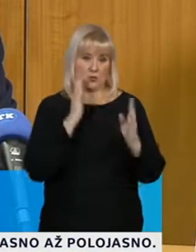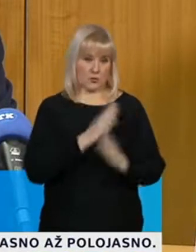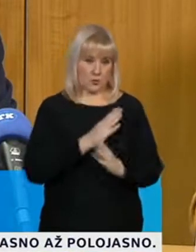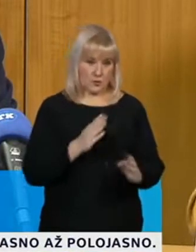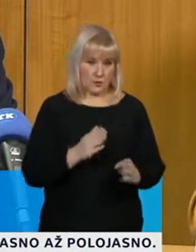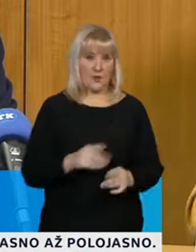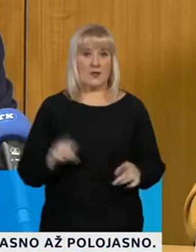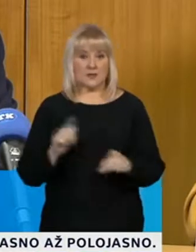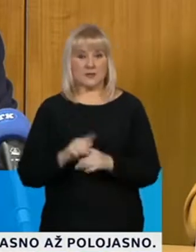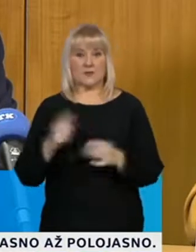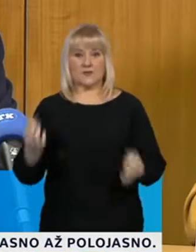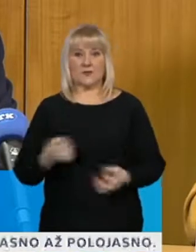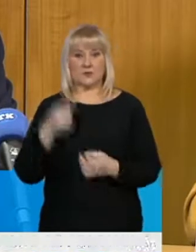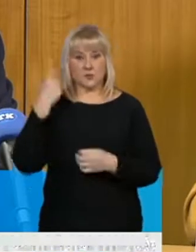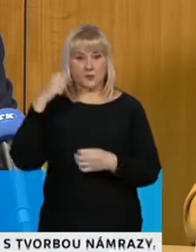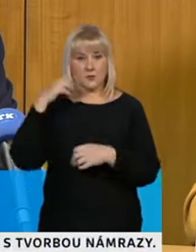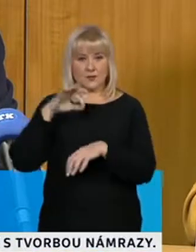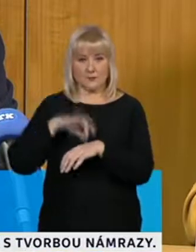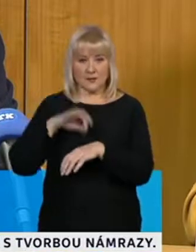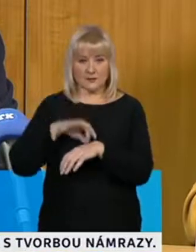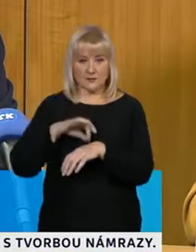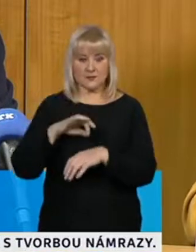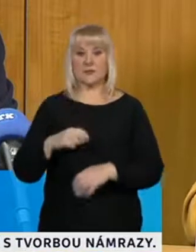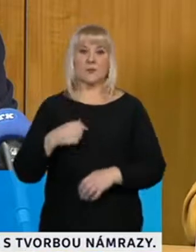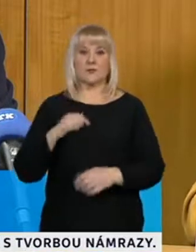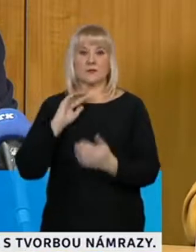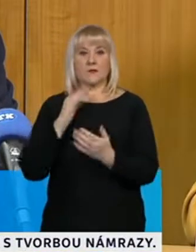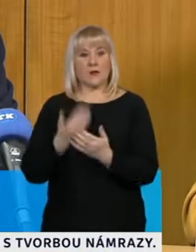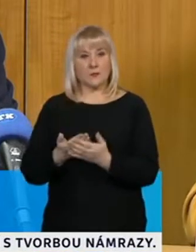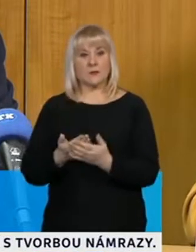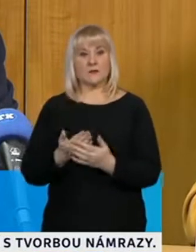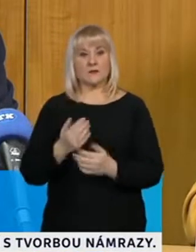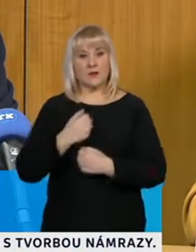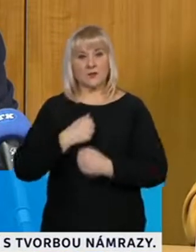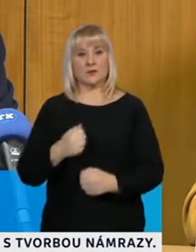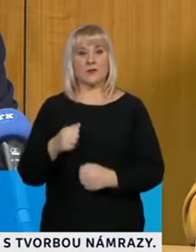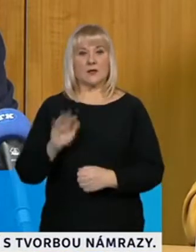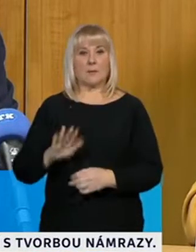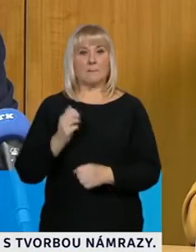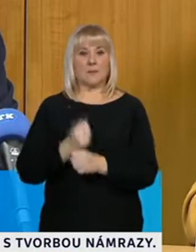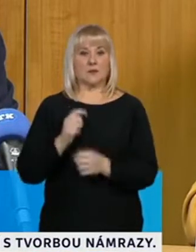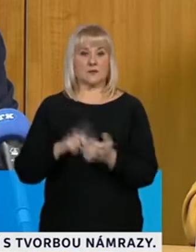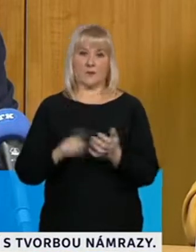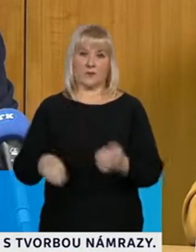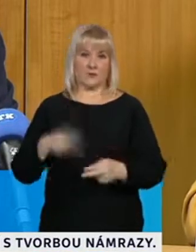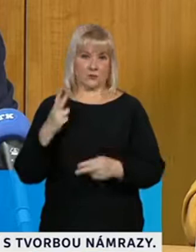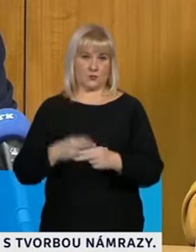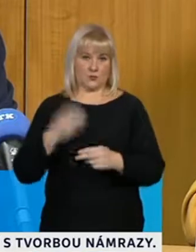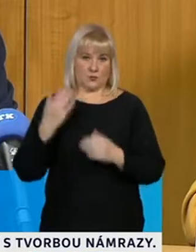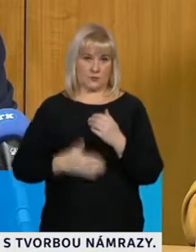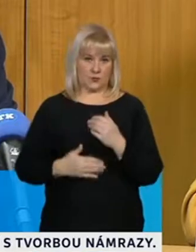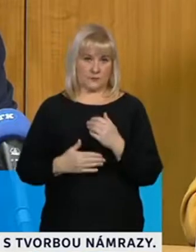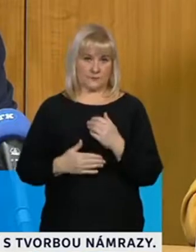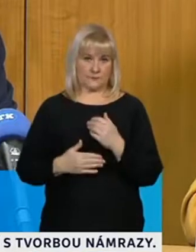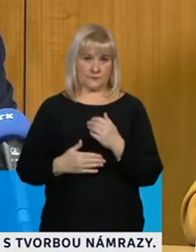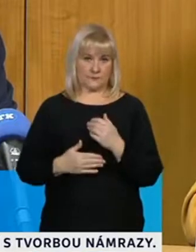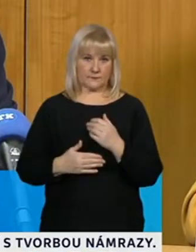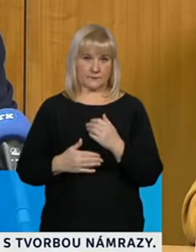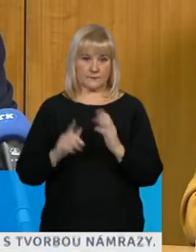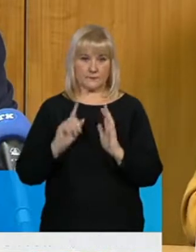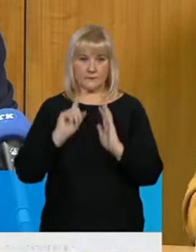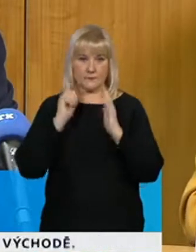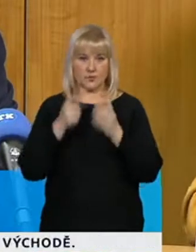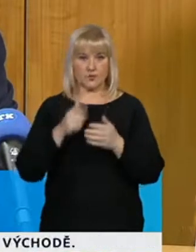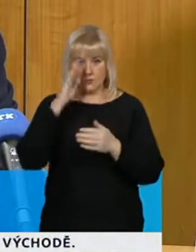stejně tak i u těch mediků navrhujeme, aby byla ukončena jejich pracovní povinnost k tomu příštímu pondělí,